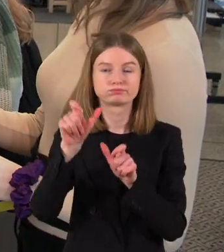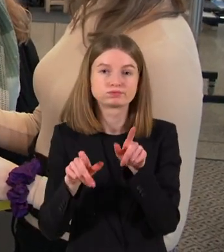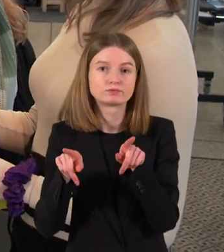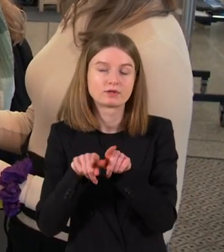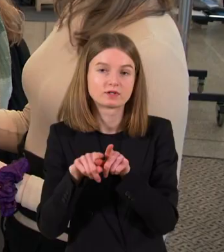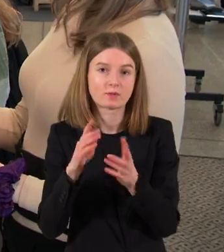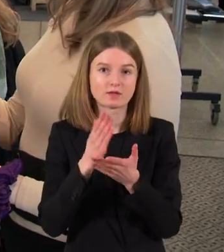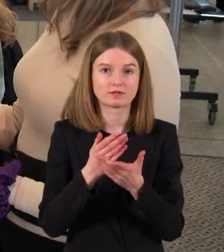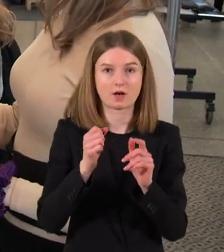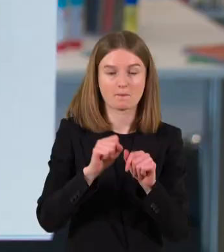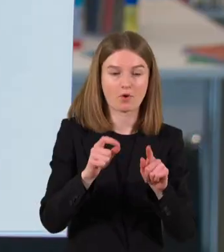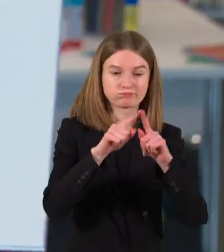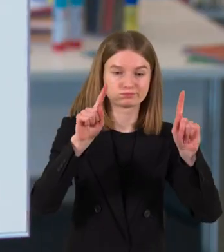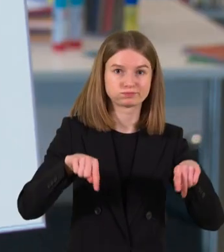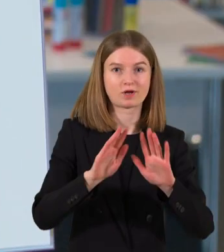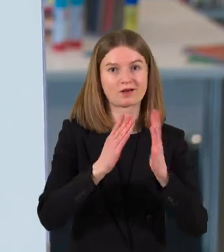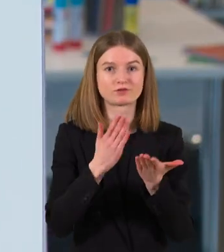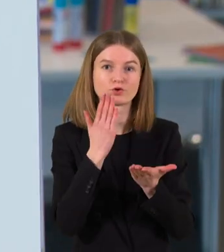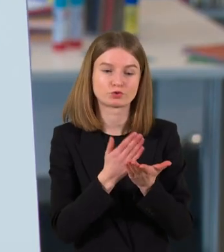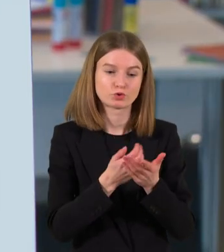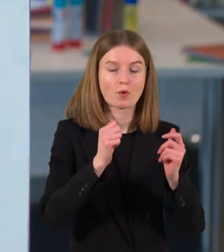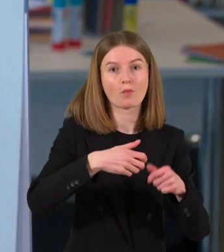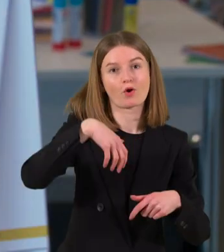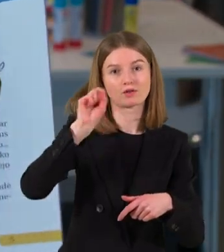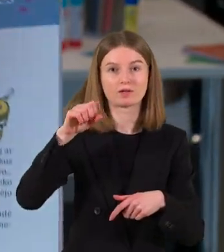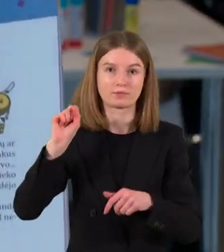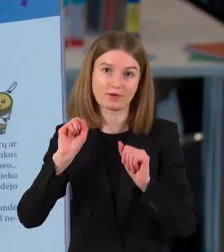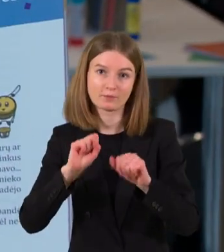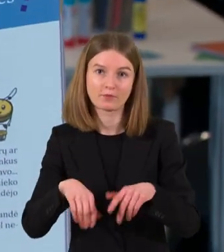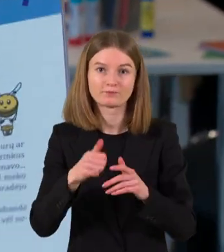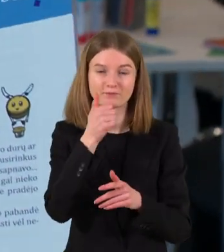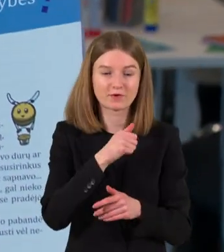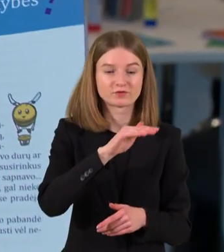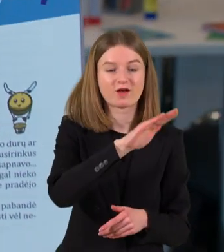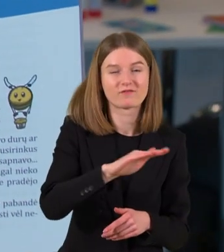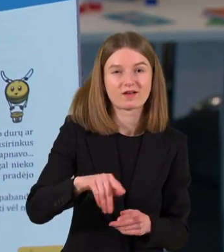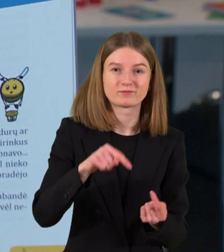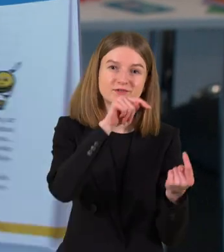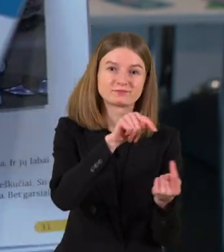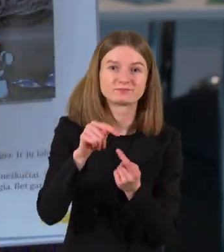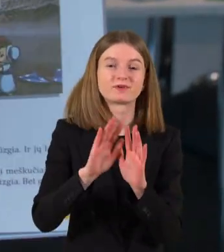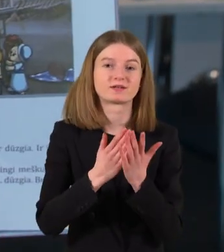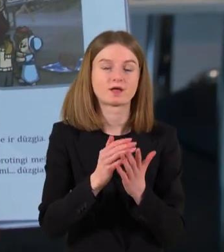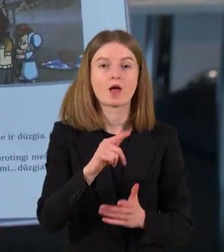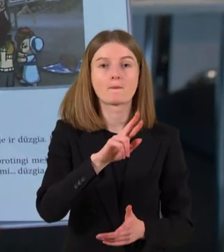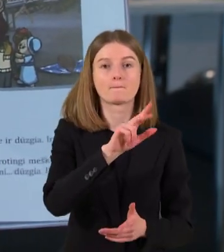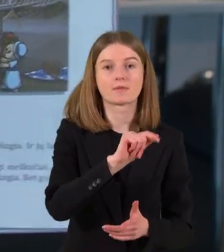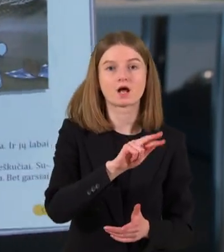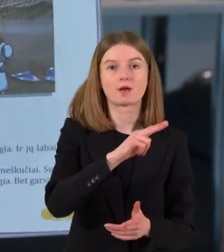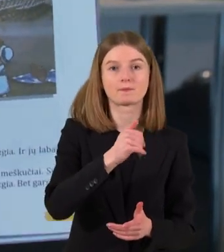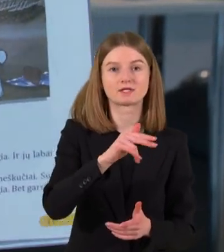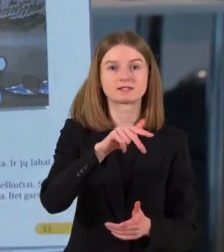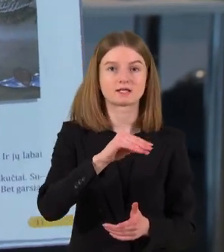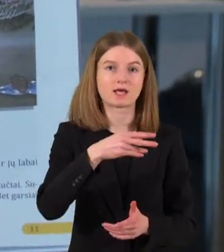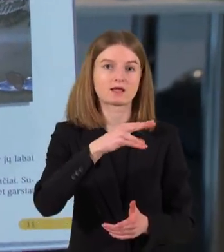dalyvaujant stendo veiklose. Ypač populiarios mažiesiams lankytojams skirtos knygelės. Rasos Praninskienės apie Meškučių